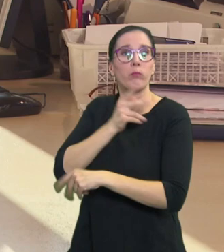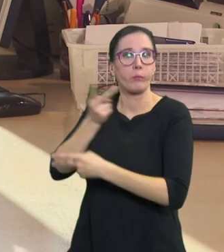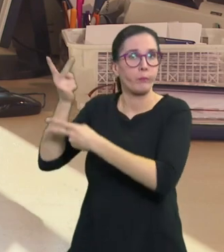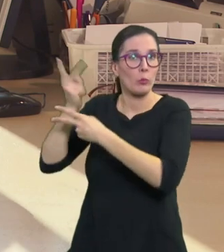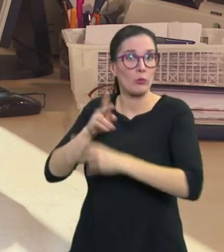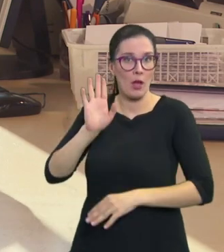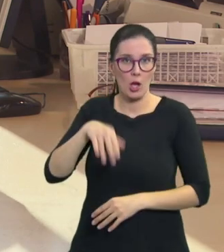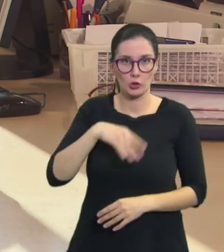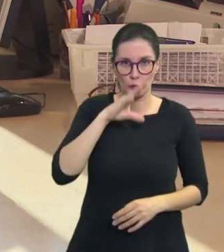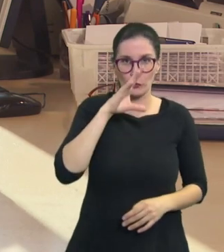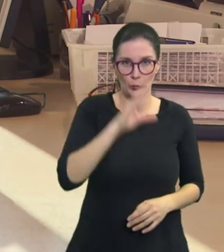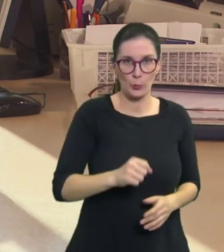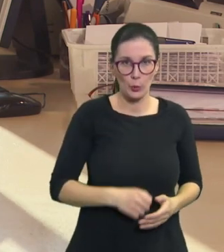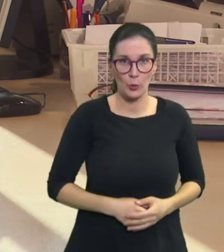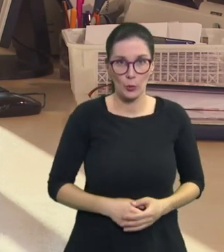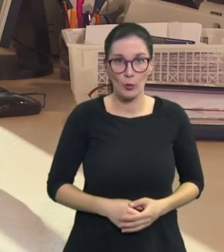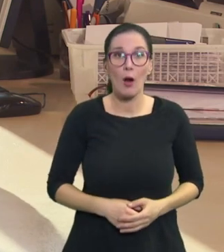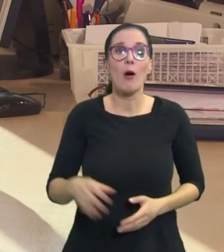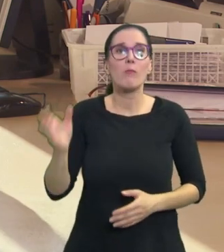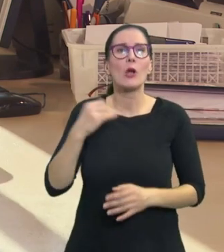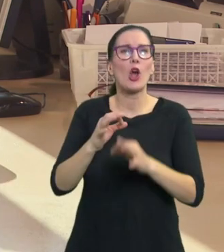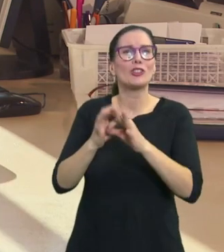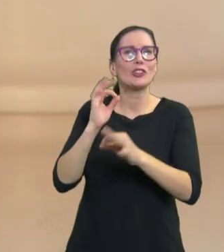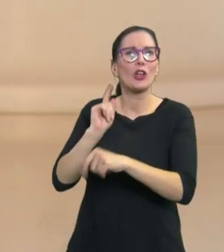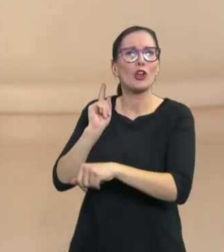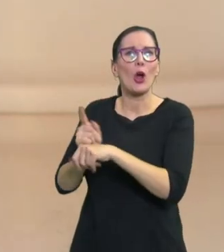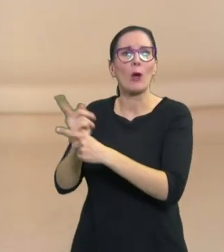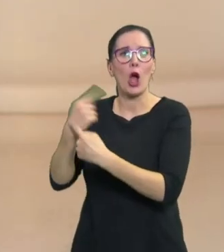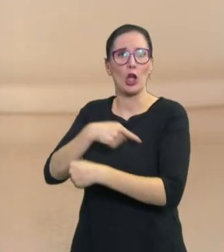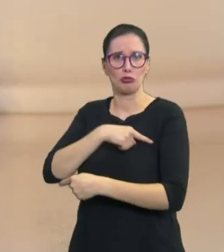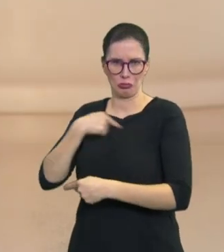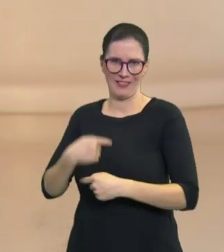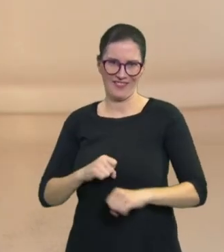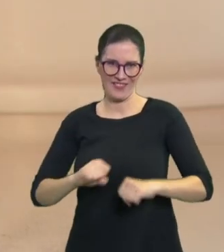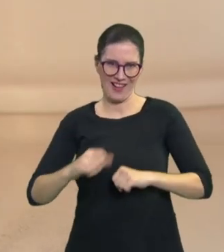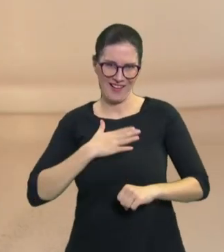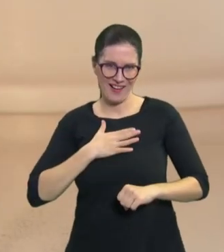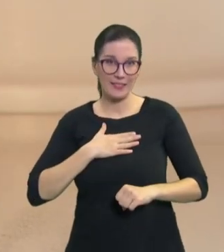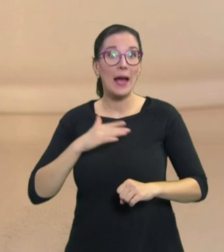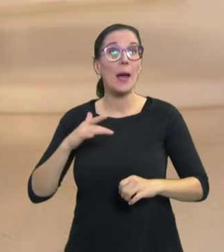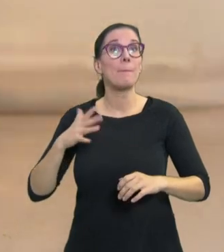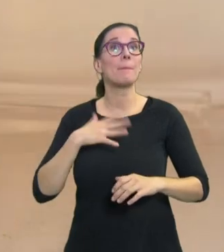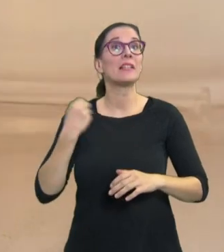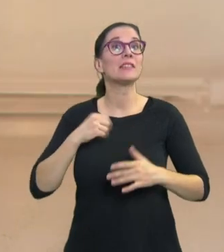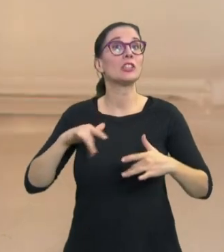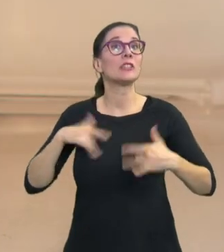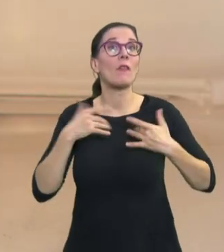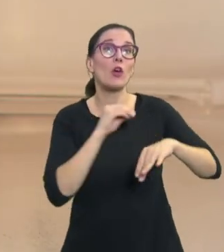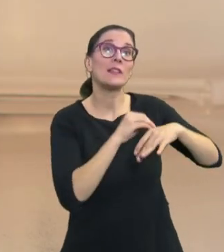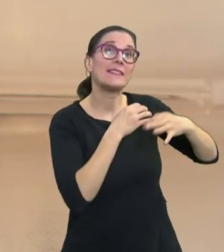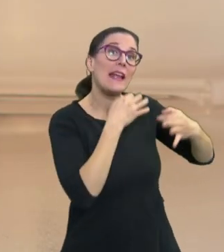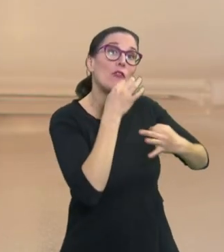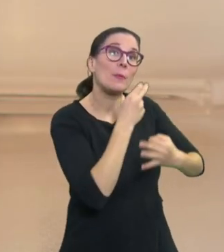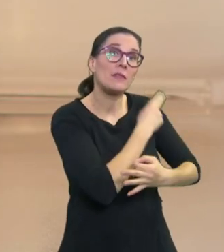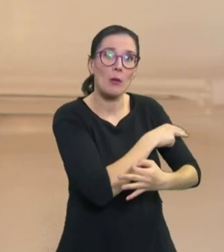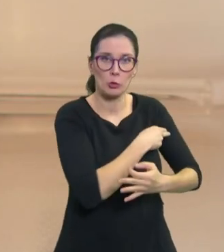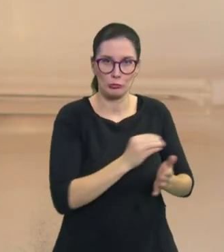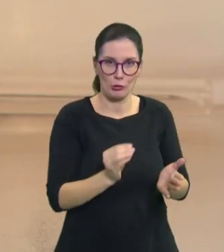stříkačkách objednaných vládou z Číny zatím ministerstvo zdravotnictví nemocnici nic nezdělilo. Kamila Jušková, Česká televize.